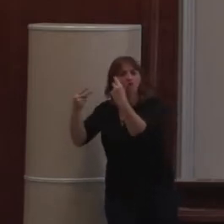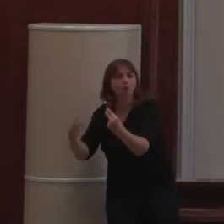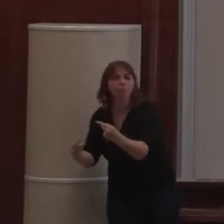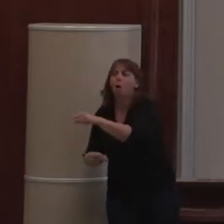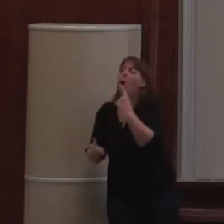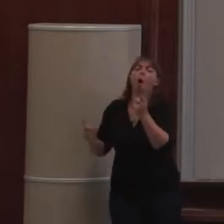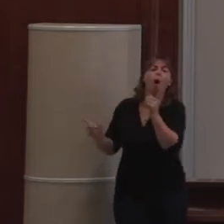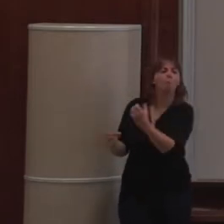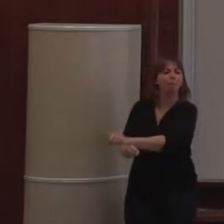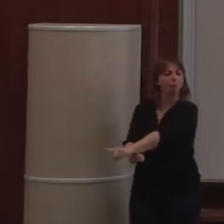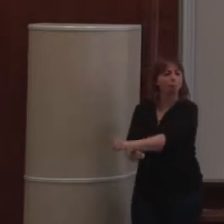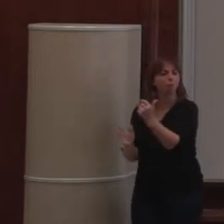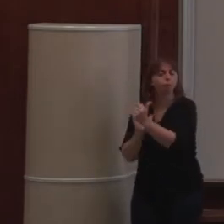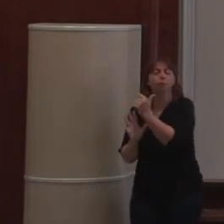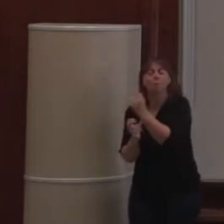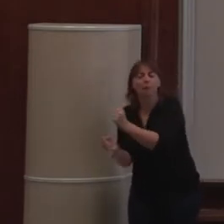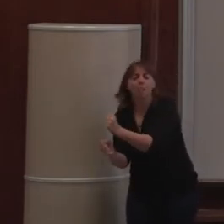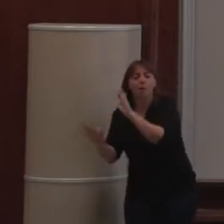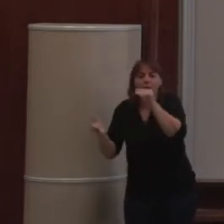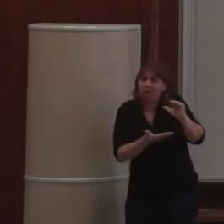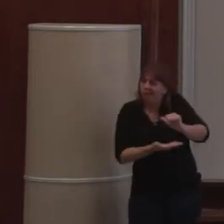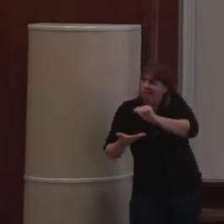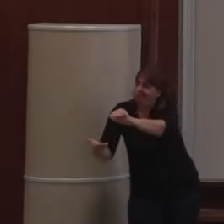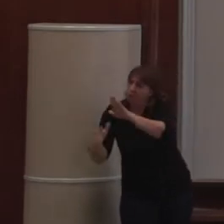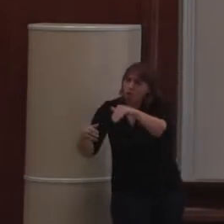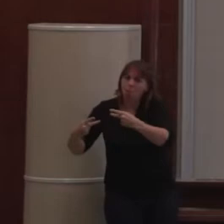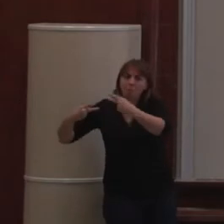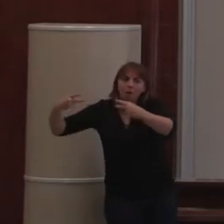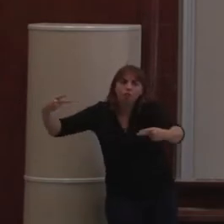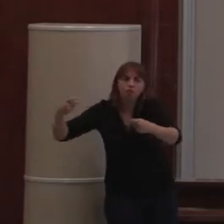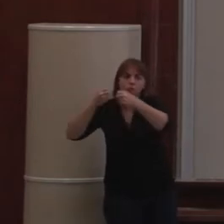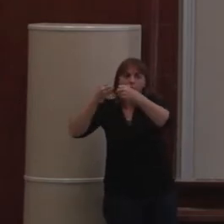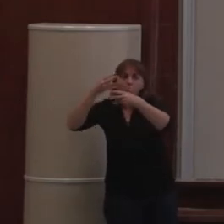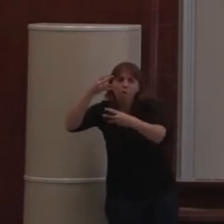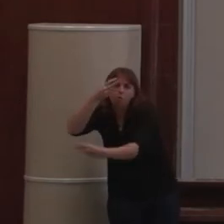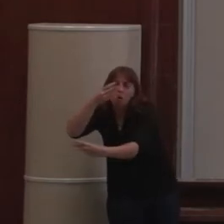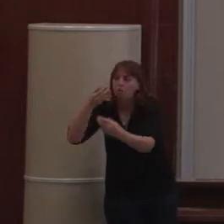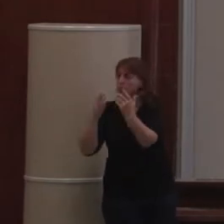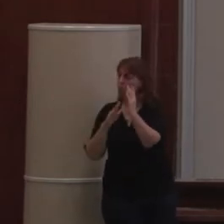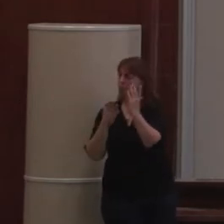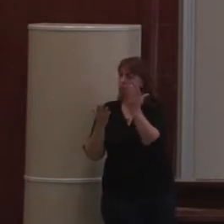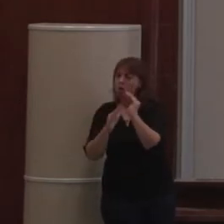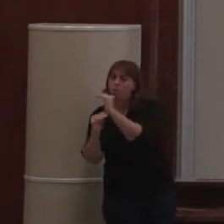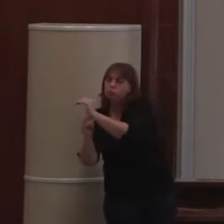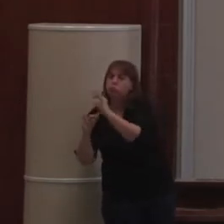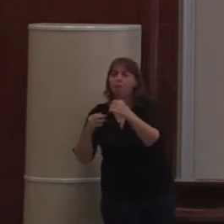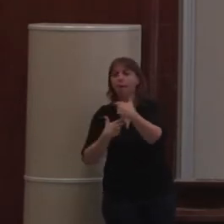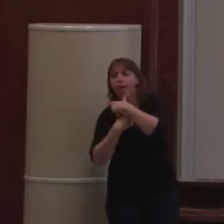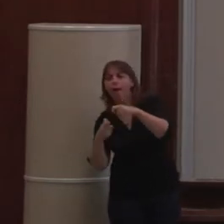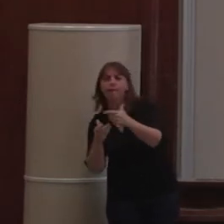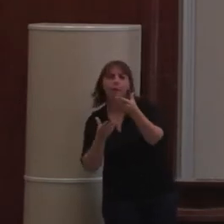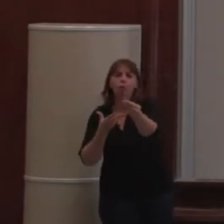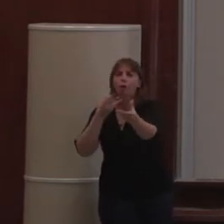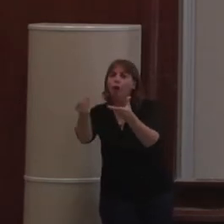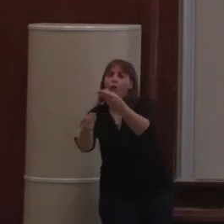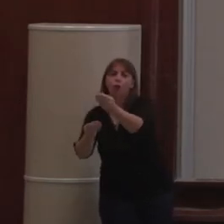-même. Et ça va lui permettre de faire des pages, de faire une arborescence, de classifier les choses, de gérer les droits d'accès. Donc voilà ce que